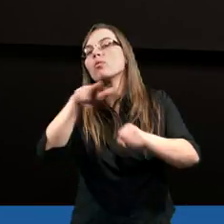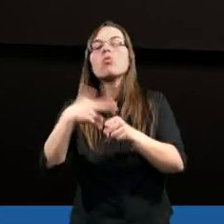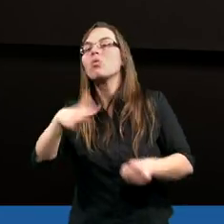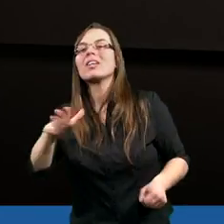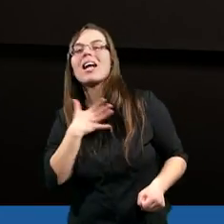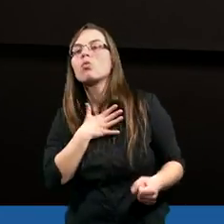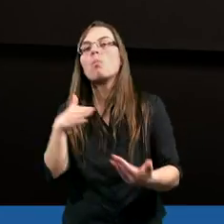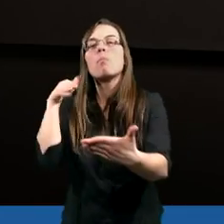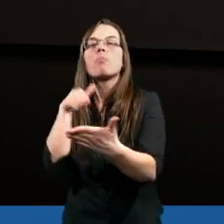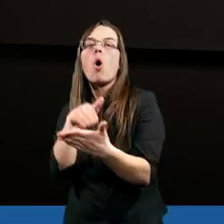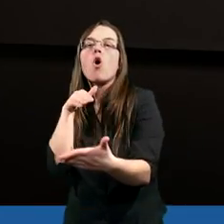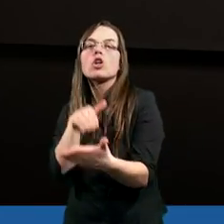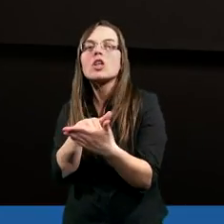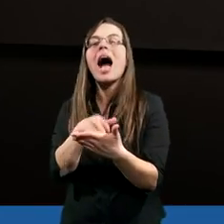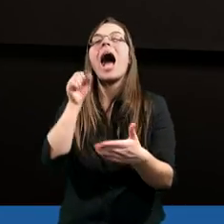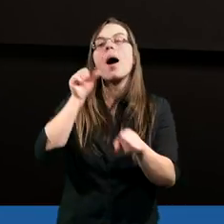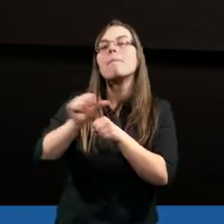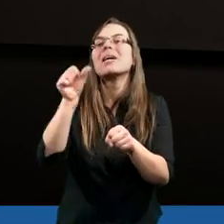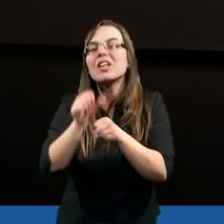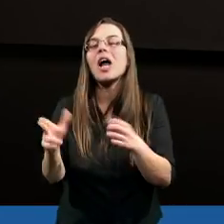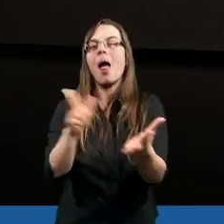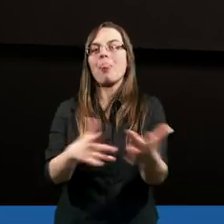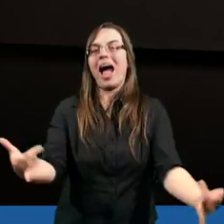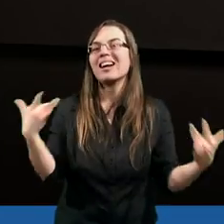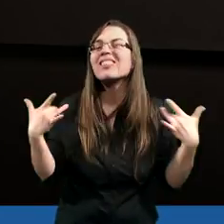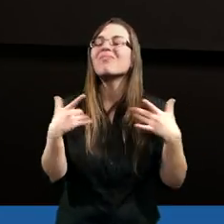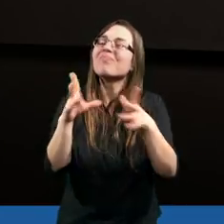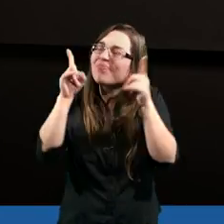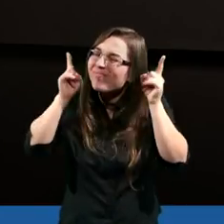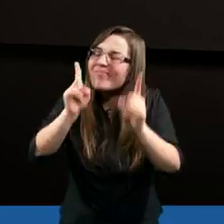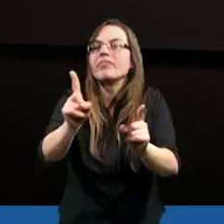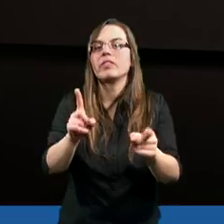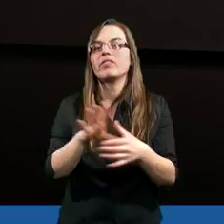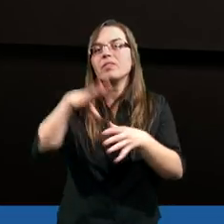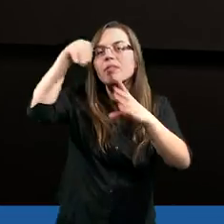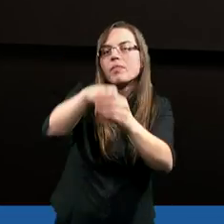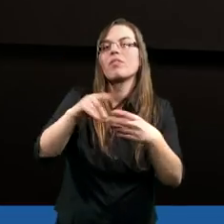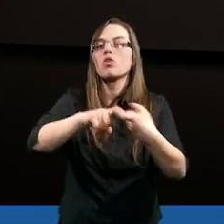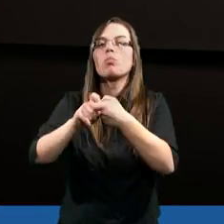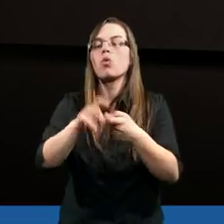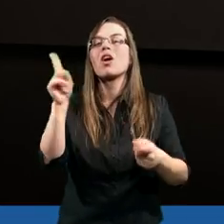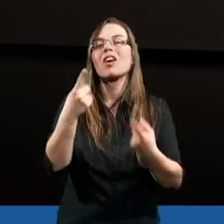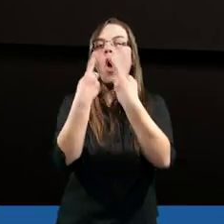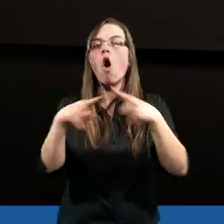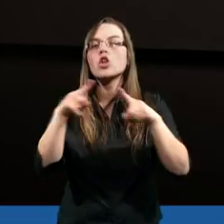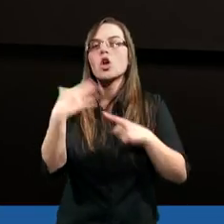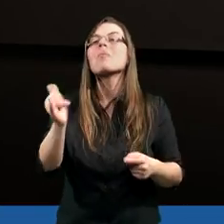którzy nie czują potrzeby bycia na żywo, w realu, we wspólnocie ludzi. Co byście im powiedzieli